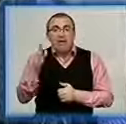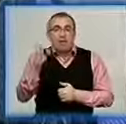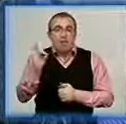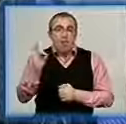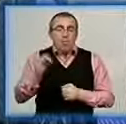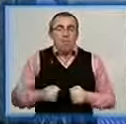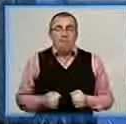День за днем.